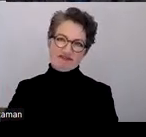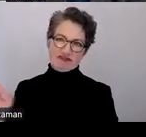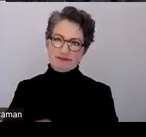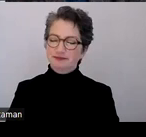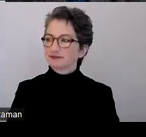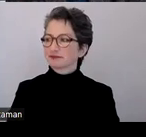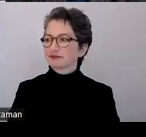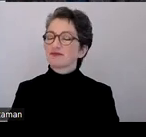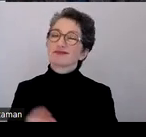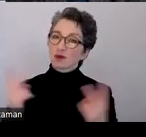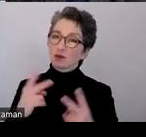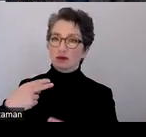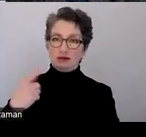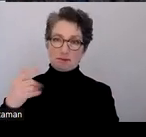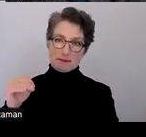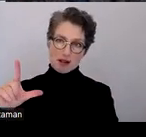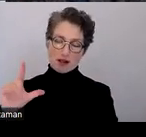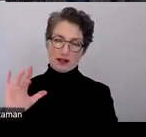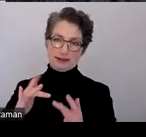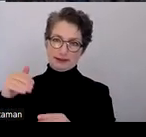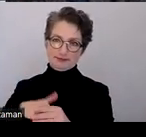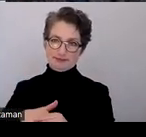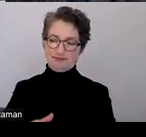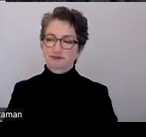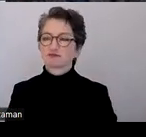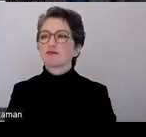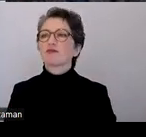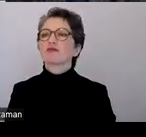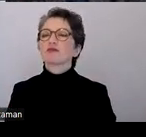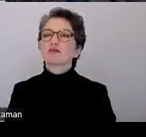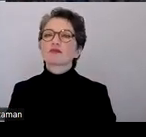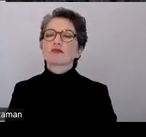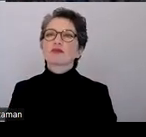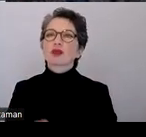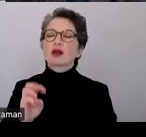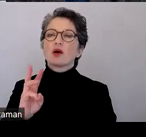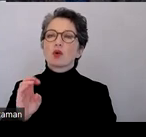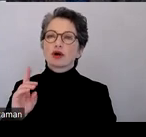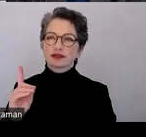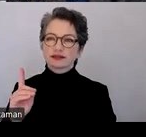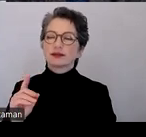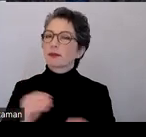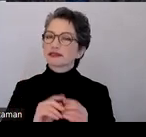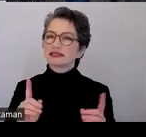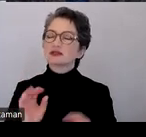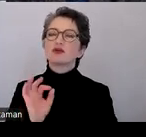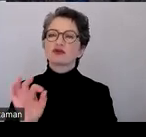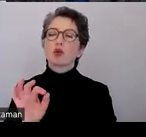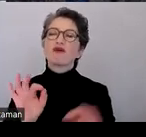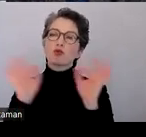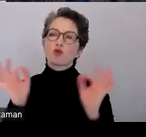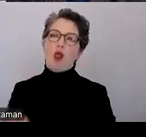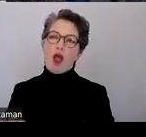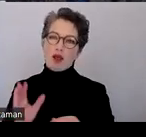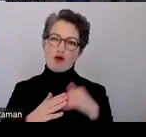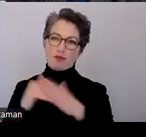Oder HTML auf dem Web. Word eignet sich nicht dafür, um Formulare zu